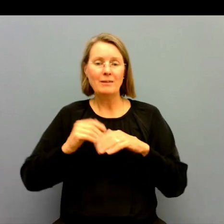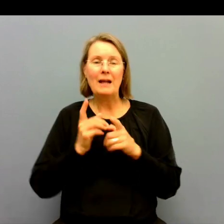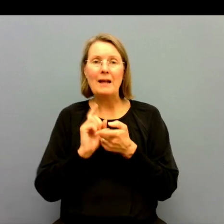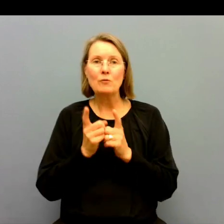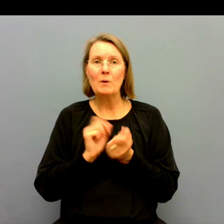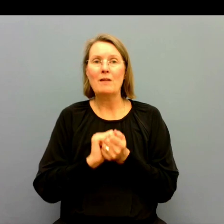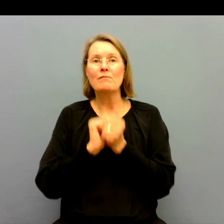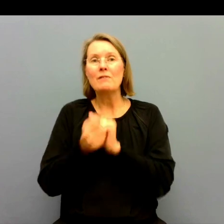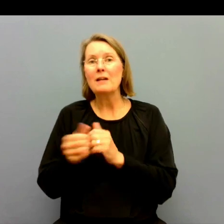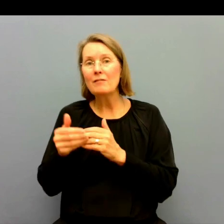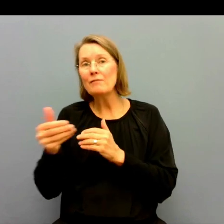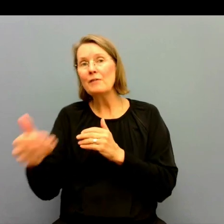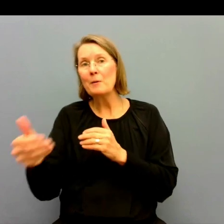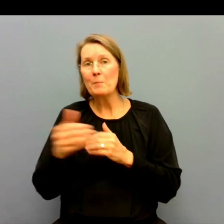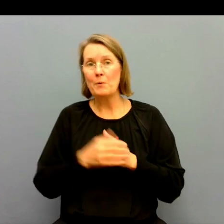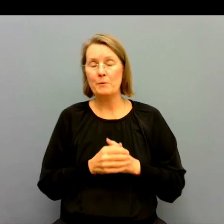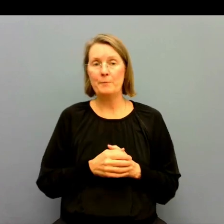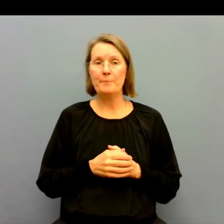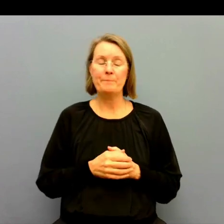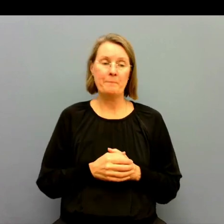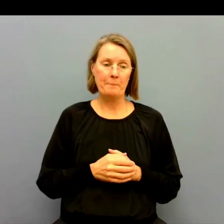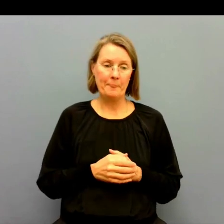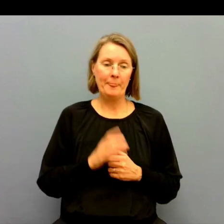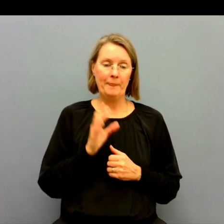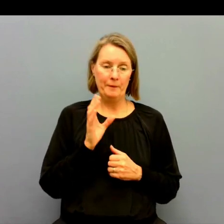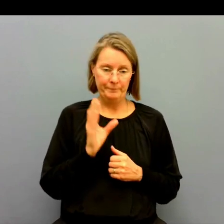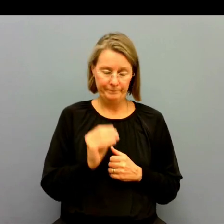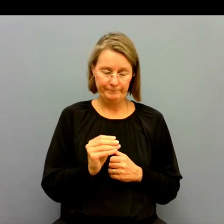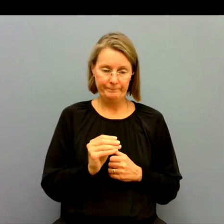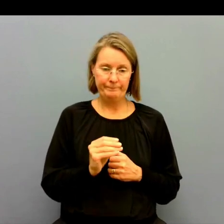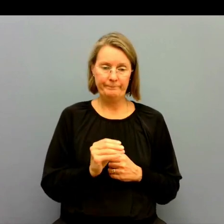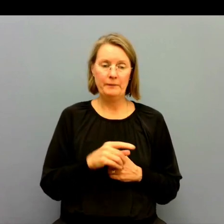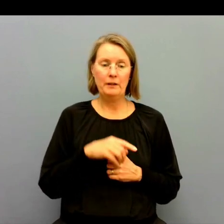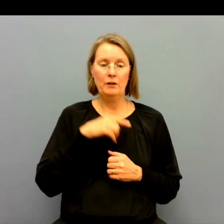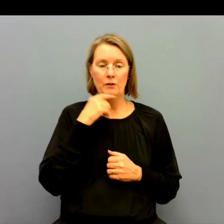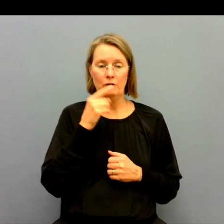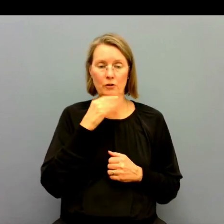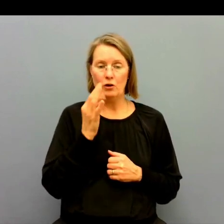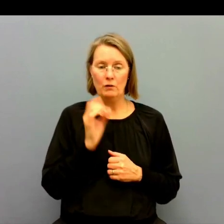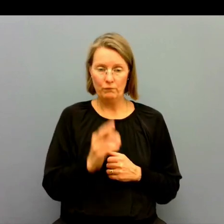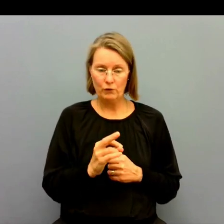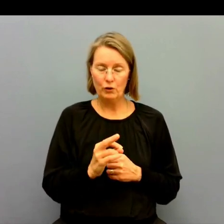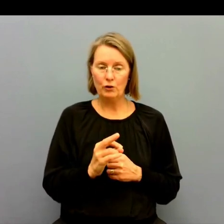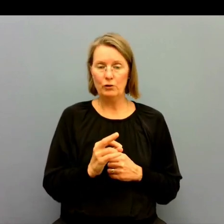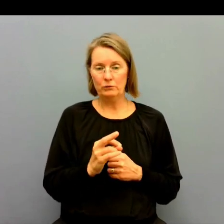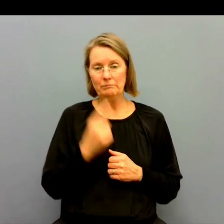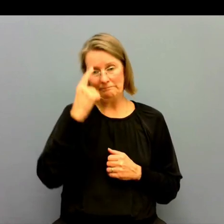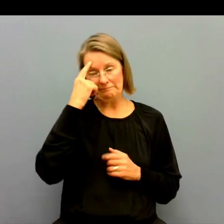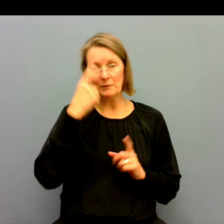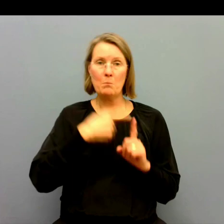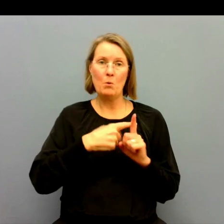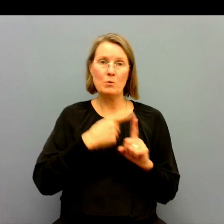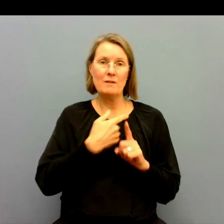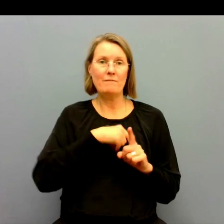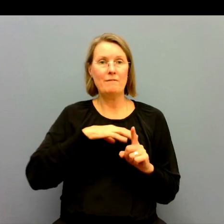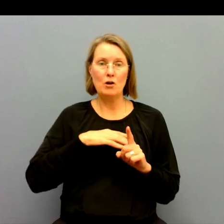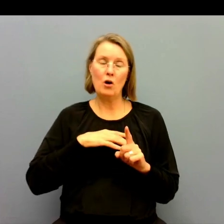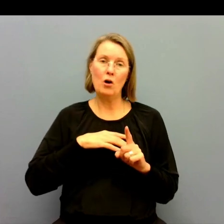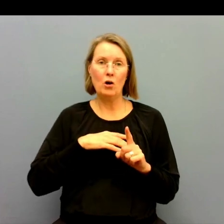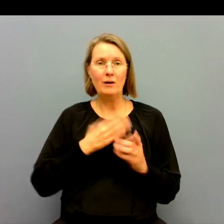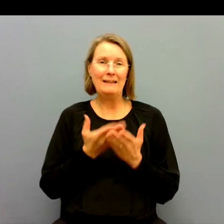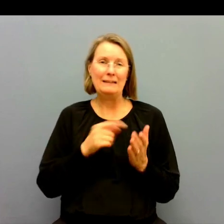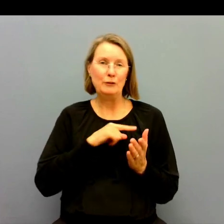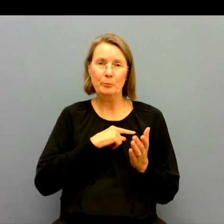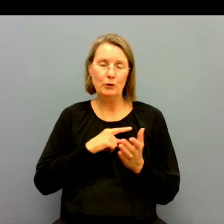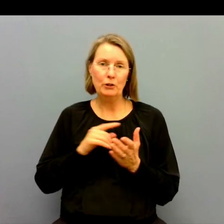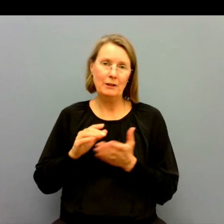eventuella förändringarna framåt? Jo men talförelse är ju positivt. har ju minsta gemensamma nämnare. Även